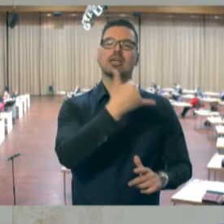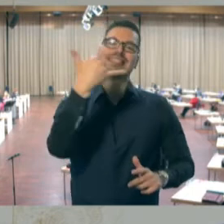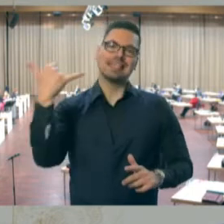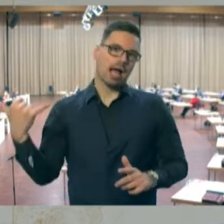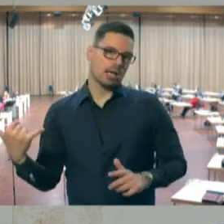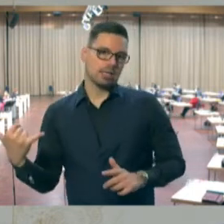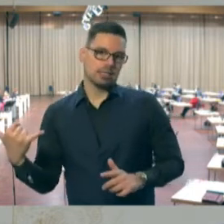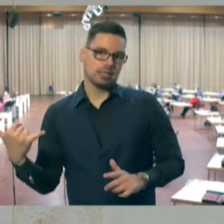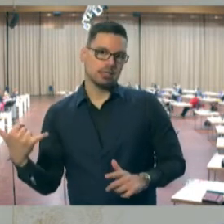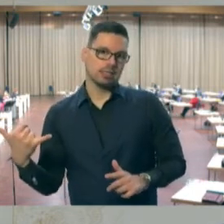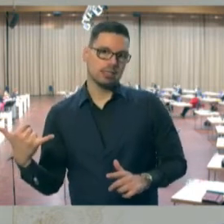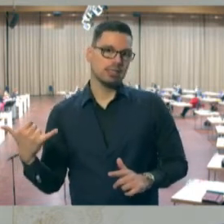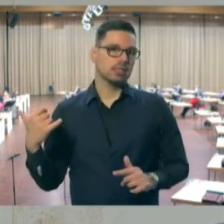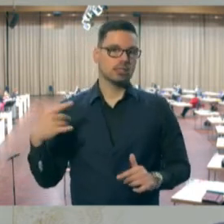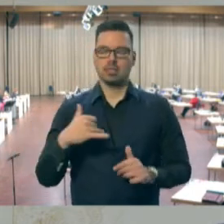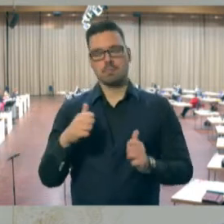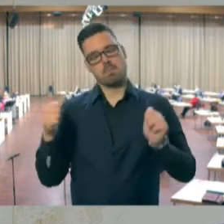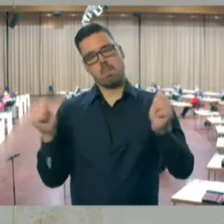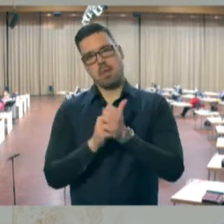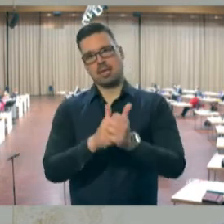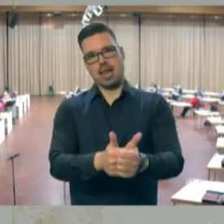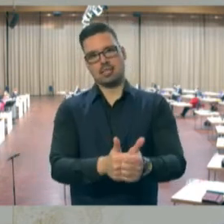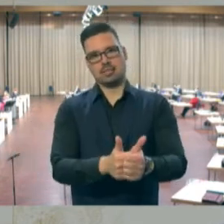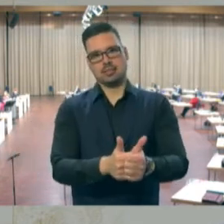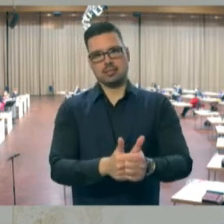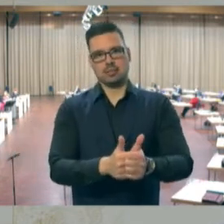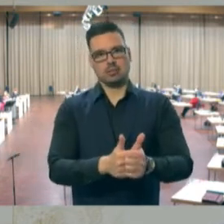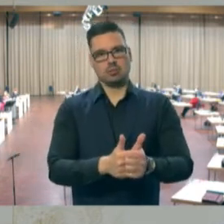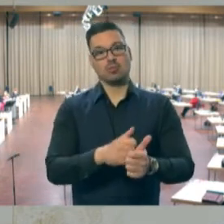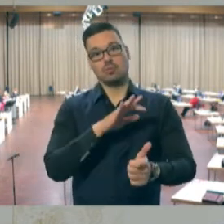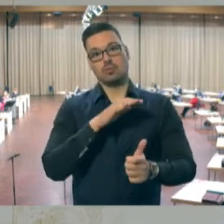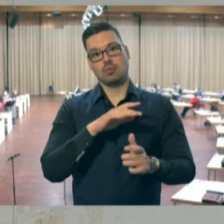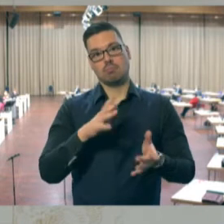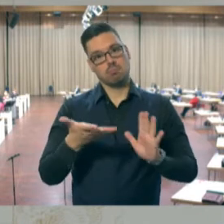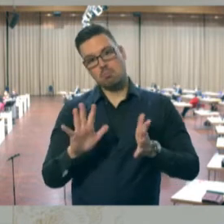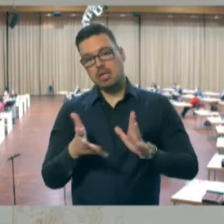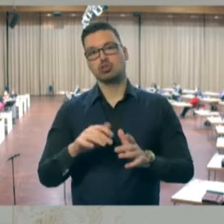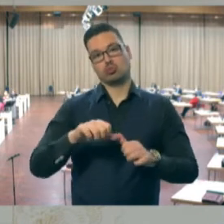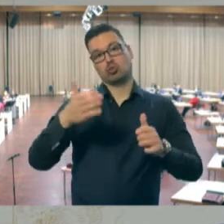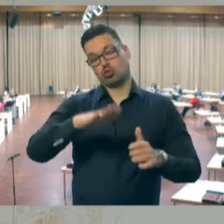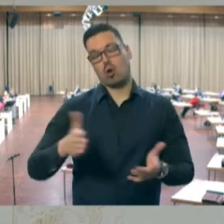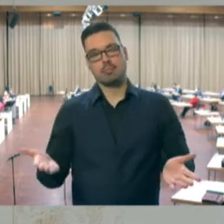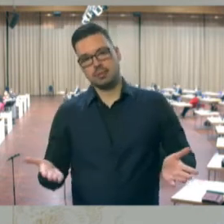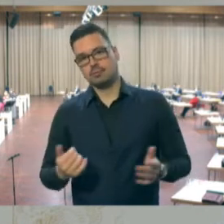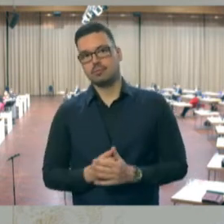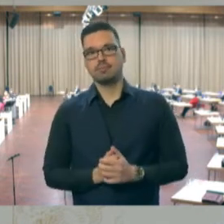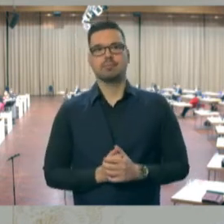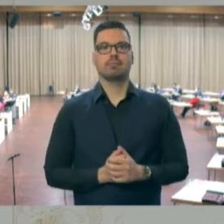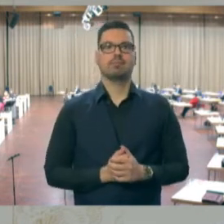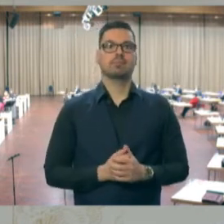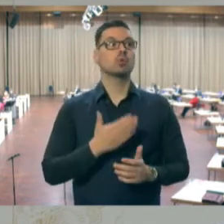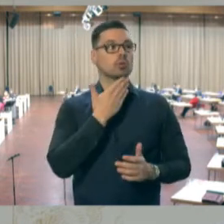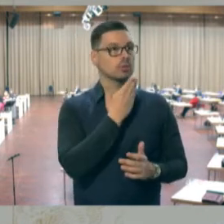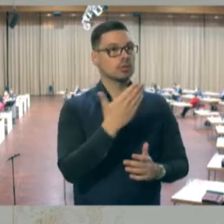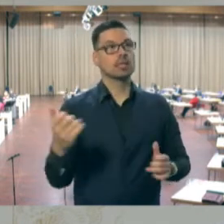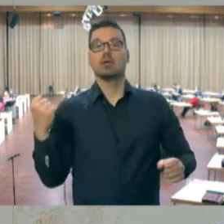ein Stück weit begleitet haben. Einige leben schon gar nicht mehr. Bedanken auch bei den